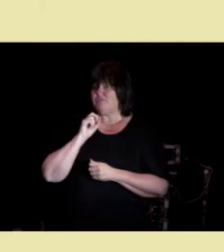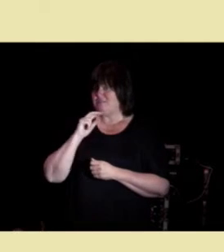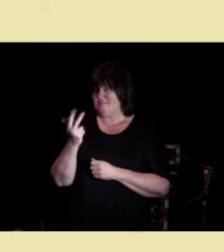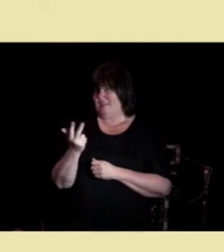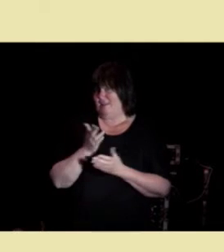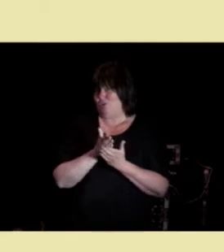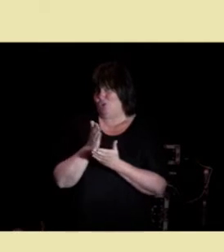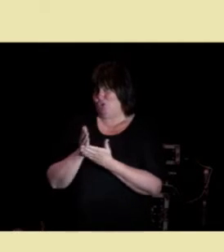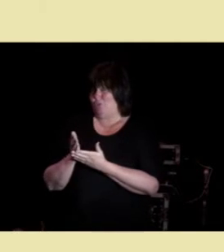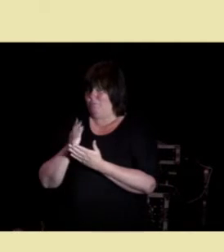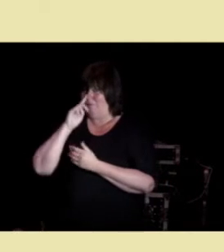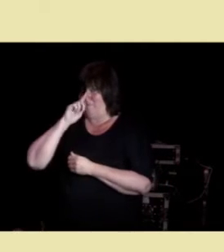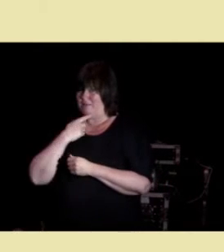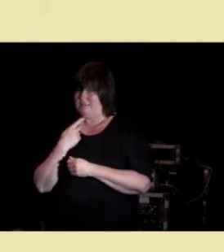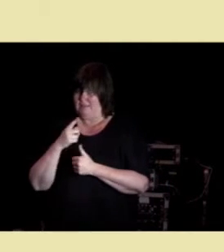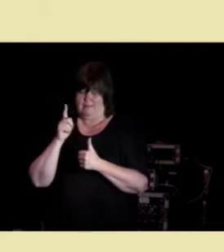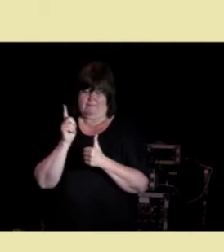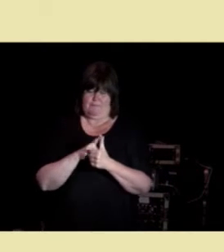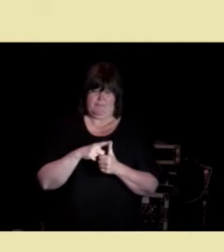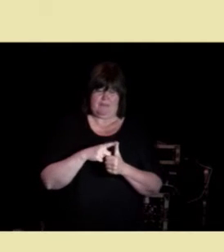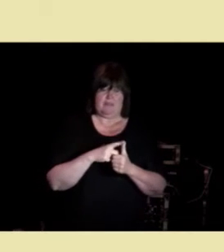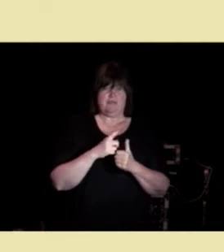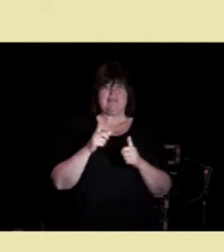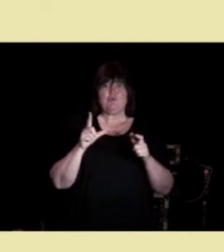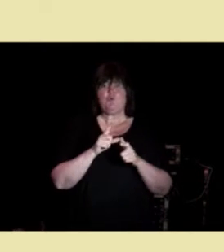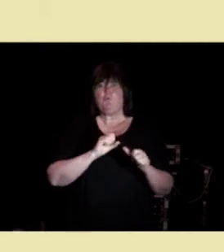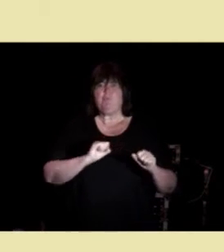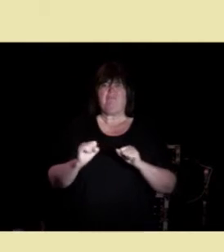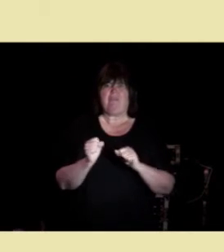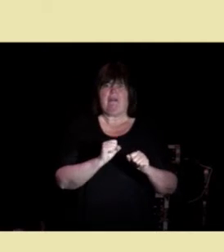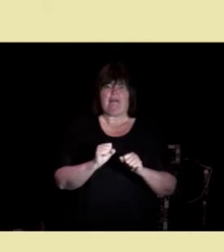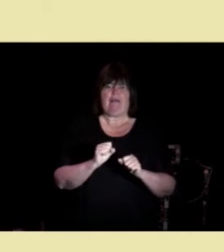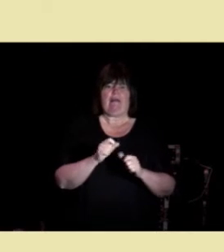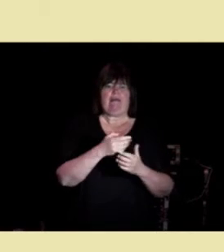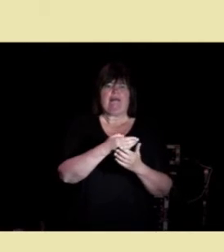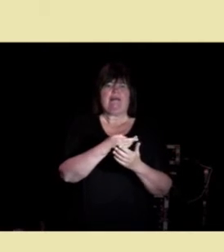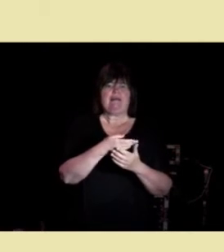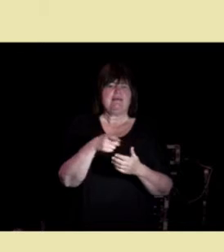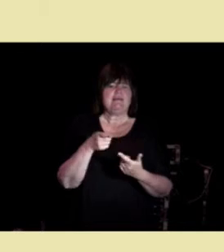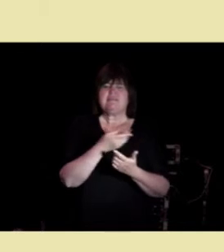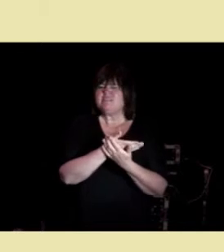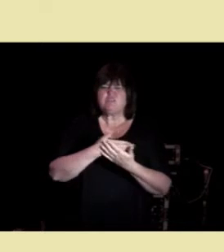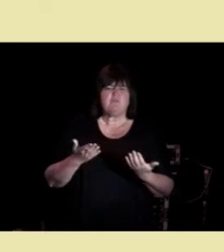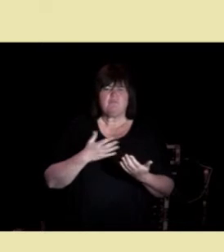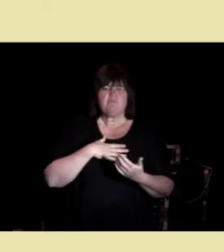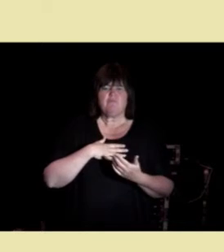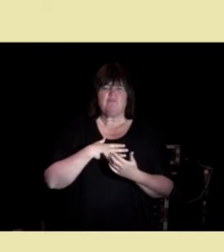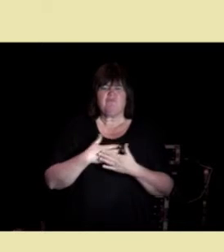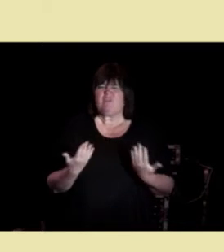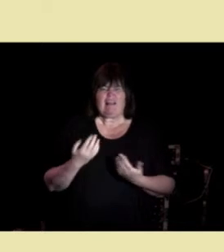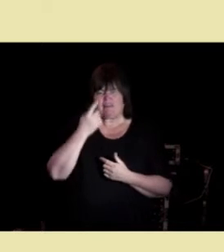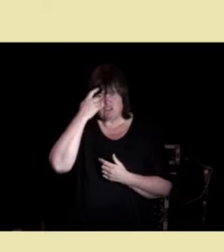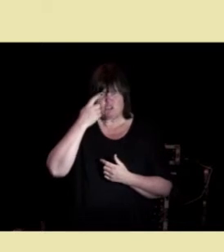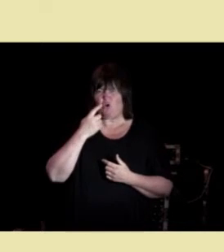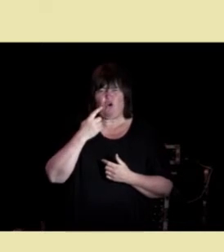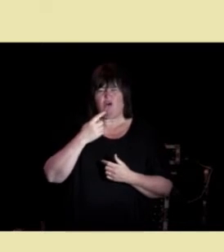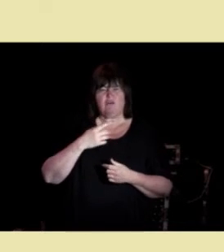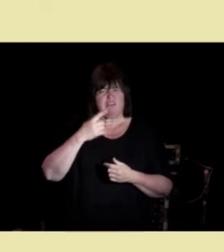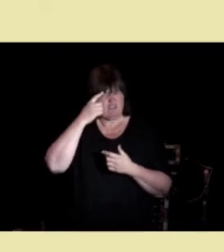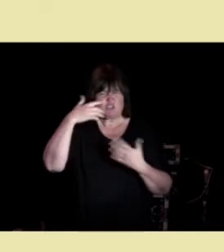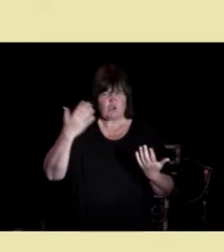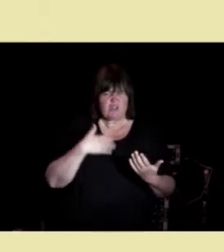finnes de ubevegelige, de som ikke forstår, de vil ikke forstå. Og så finnes det de bevegelige,